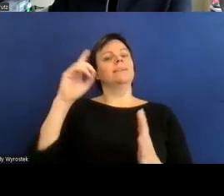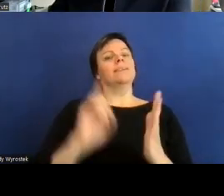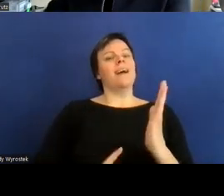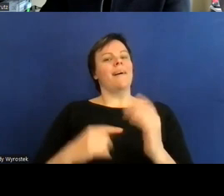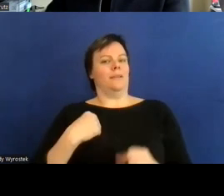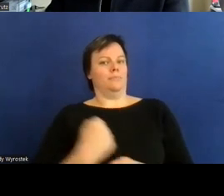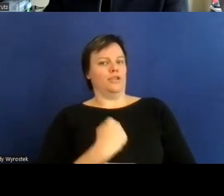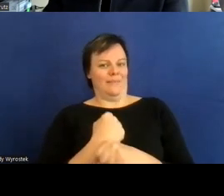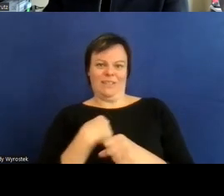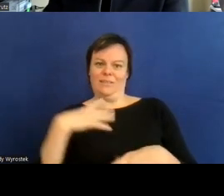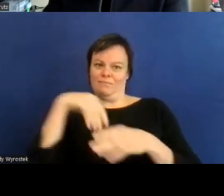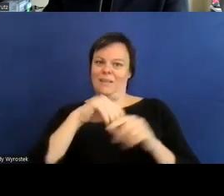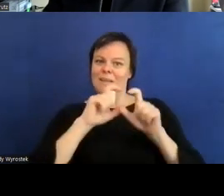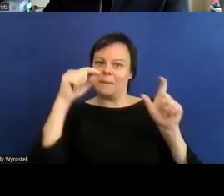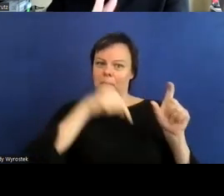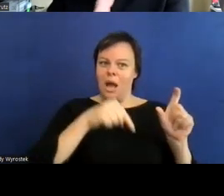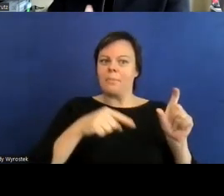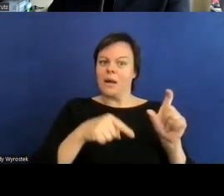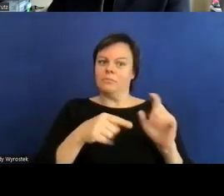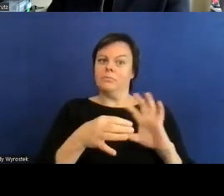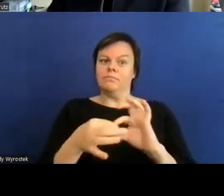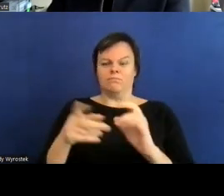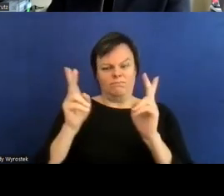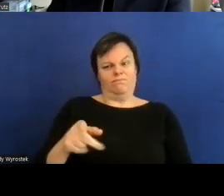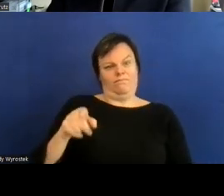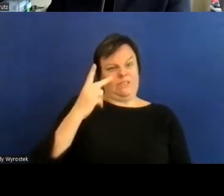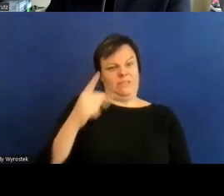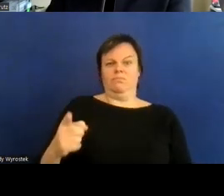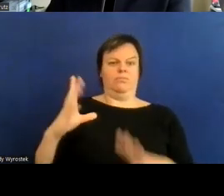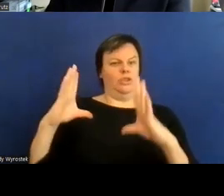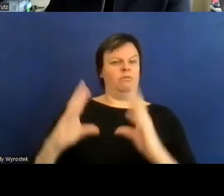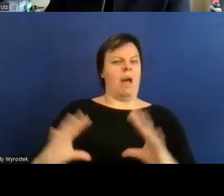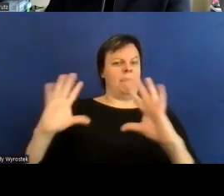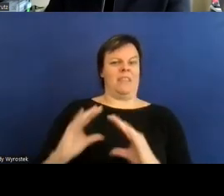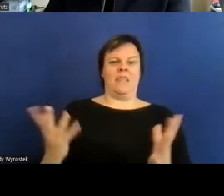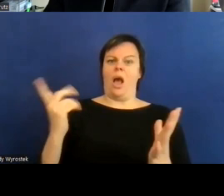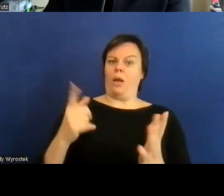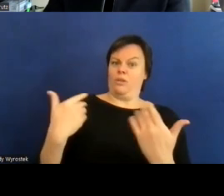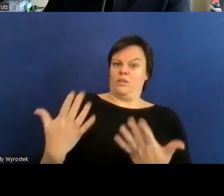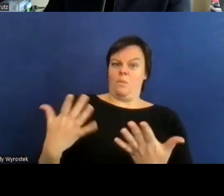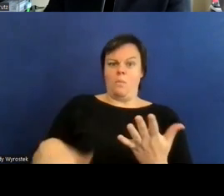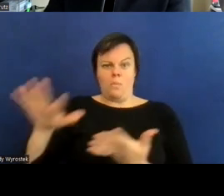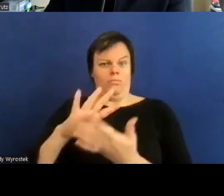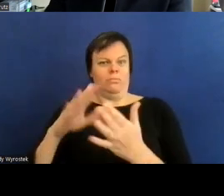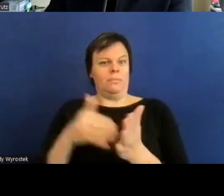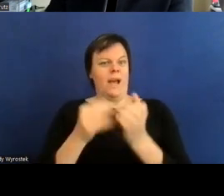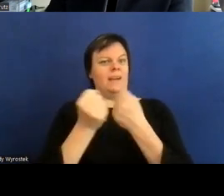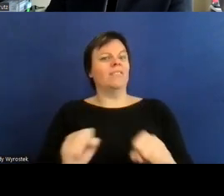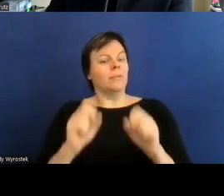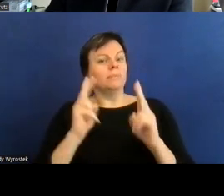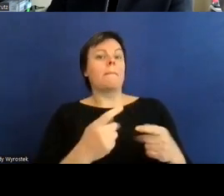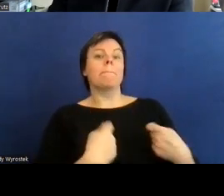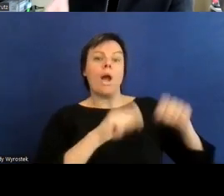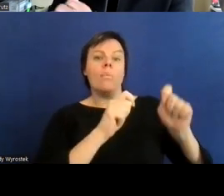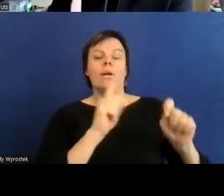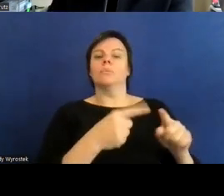gebrauchsgegenstände natürlich auch systeme der informationsverarbeitung wenn sie für behinderte menschen